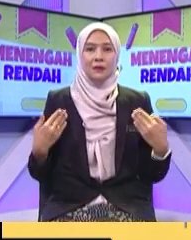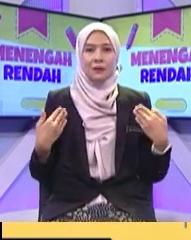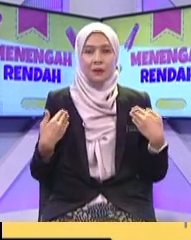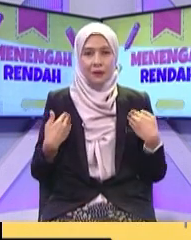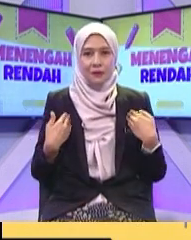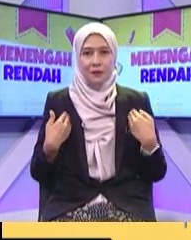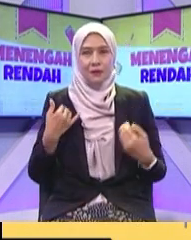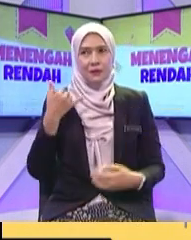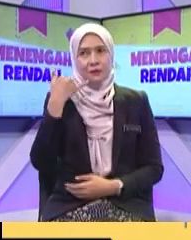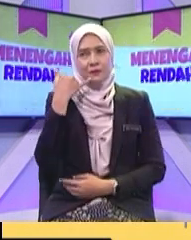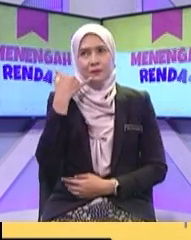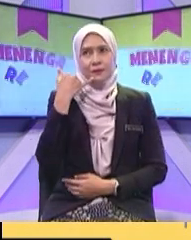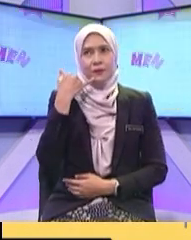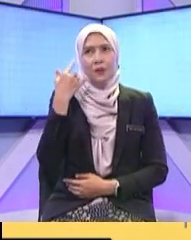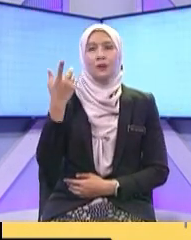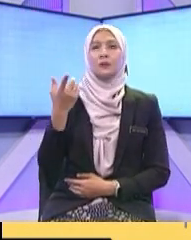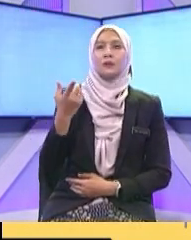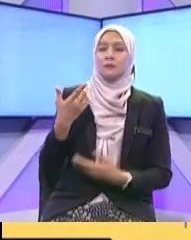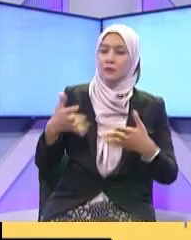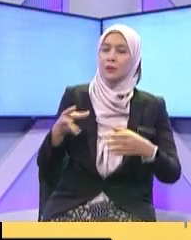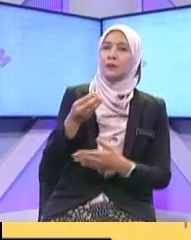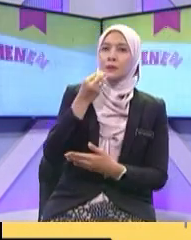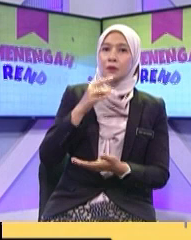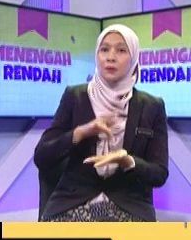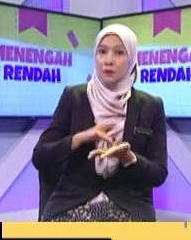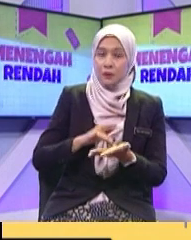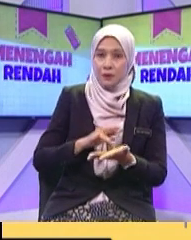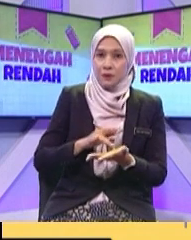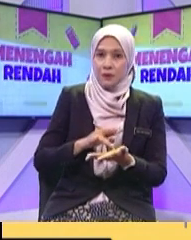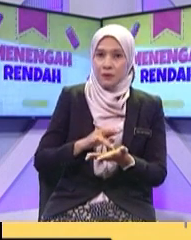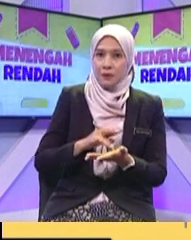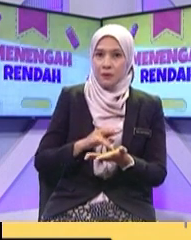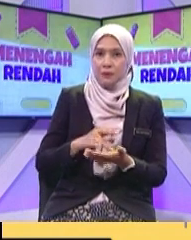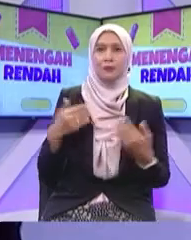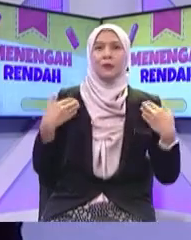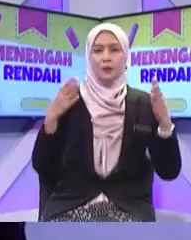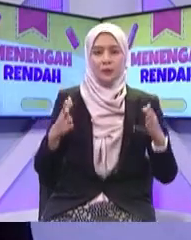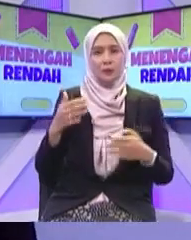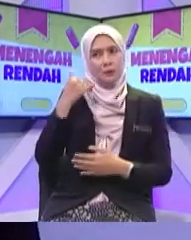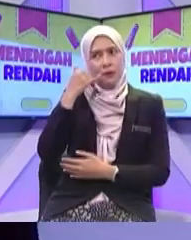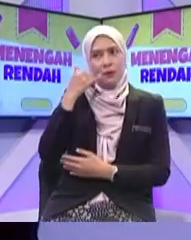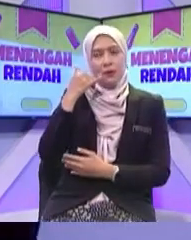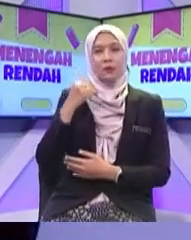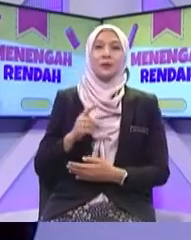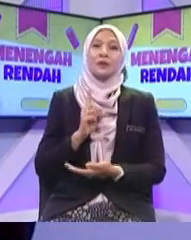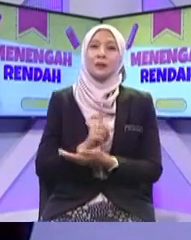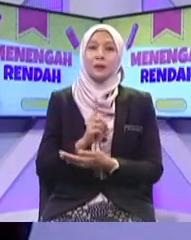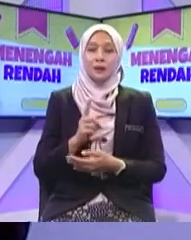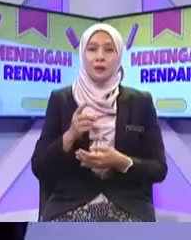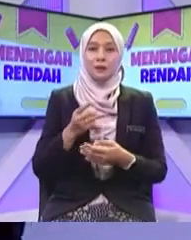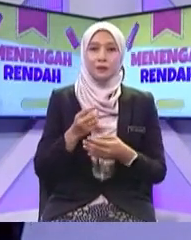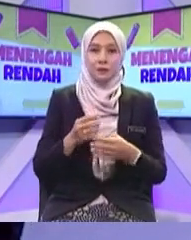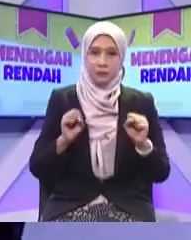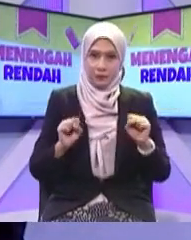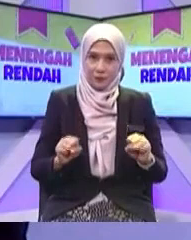kita Encik Encik dah makan ubat Okey mungkin kita membuat Perbincangan dengan doktor kita Melalui perkhidmatan